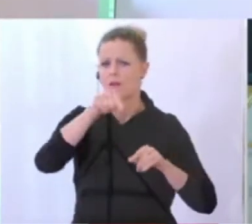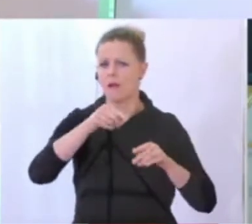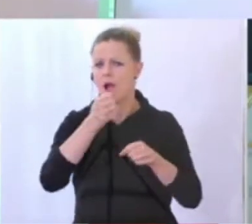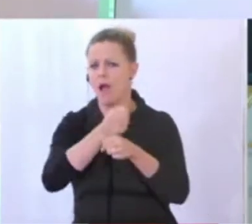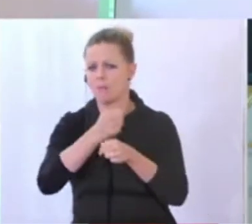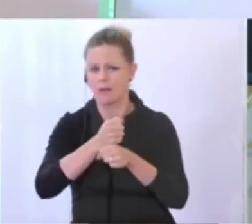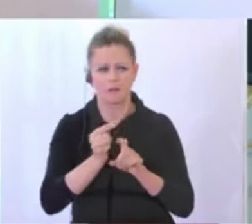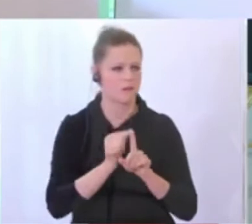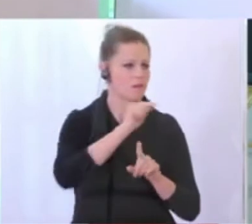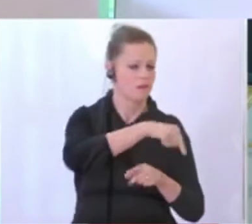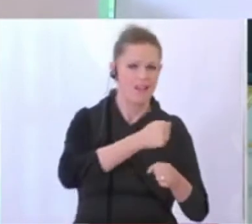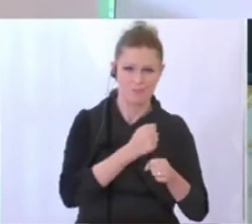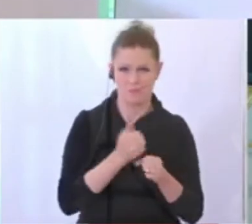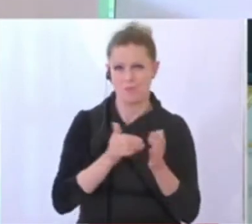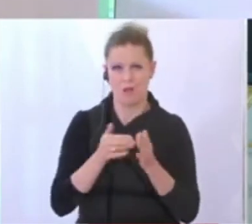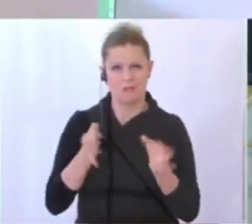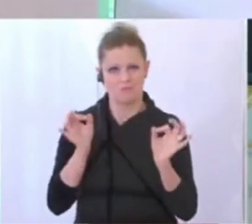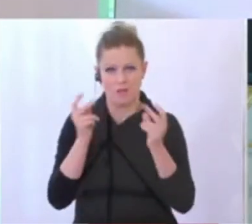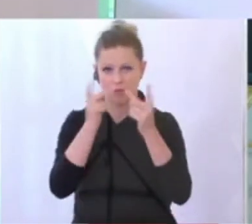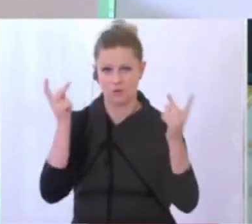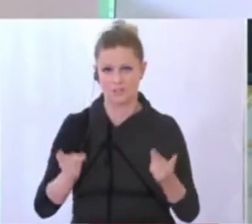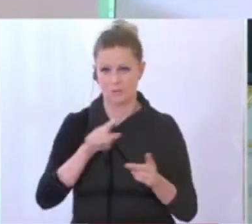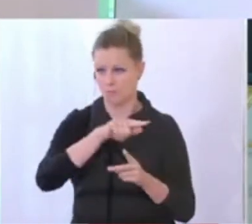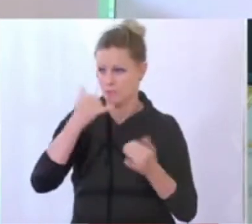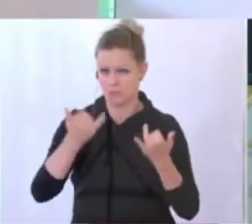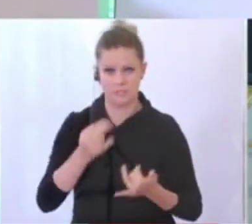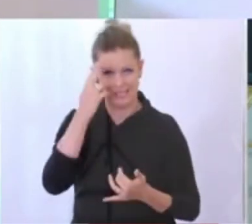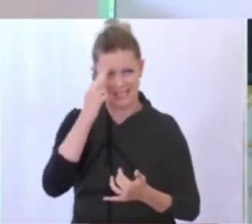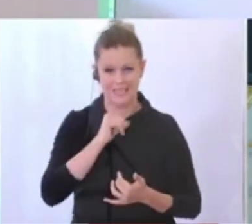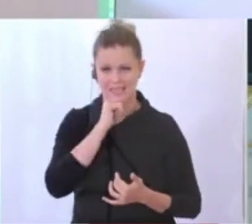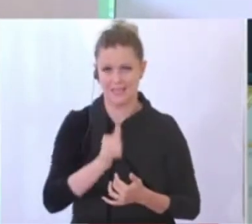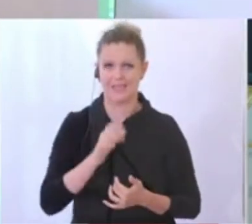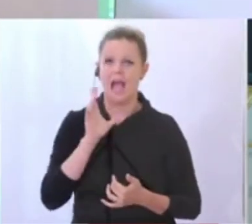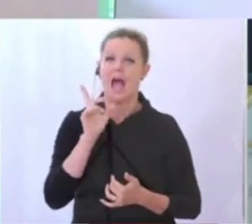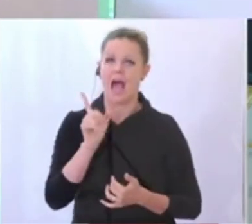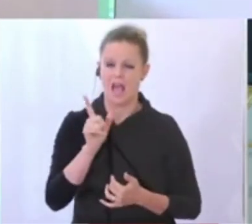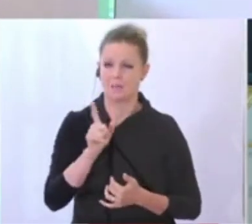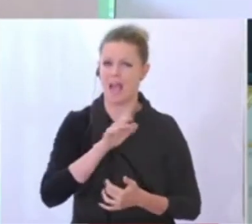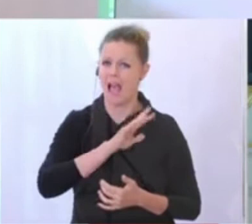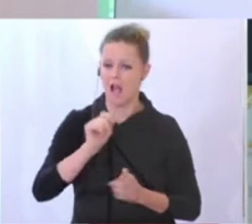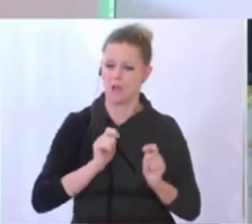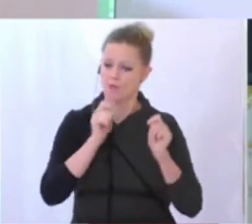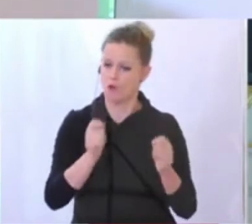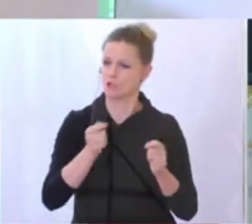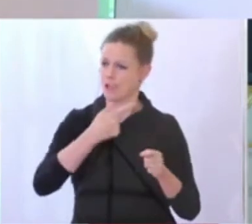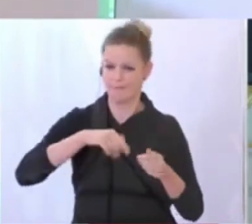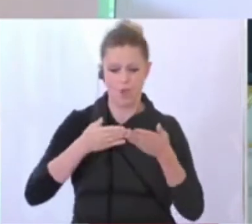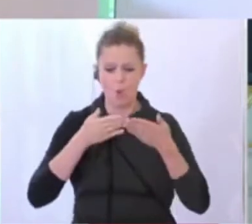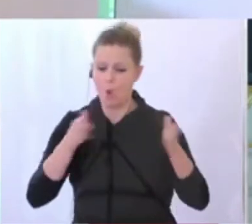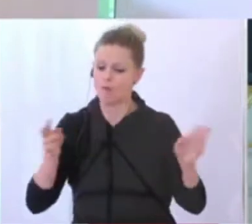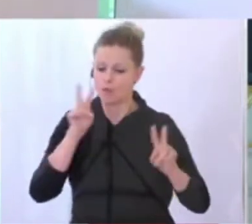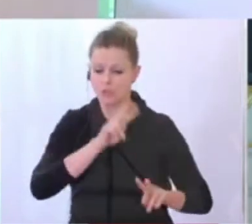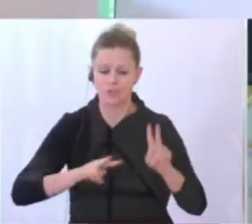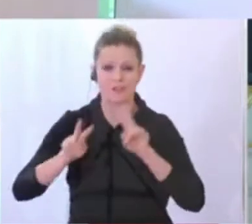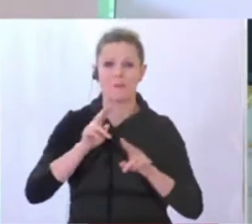daher müsste es ein gutes Konzept geben, das ich bis heute nicht kenne. Aber wir sind allen Vorschlägen immer sehr offen. Aber es muss